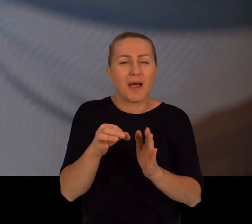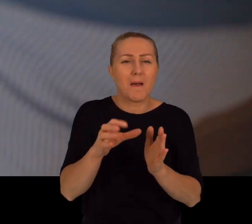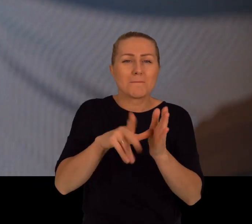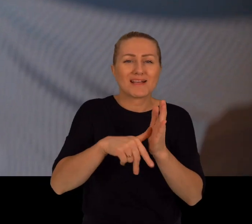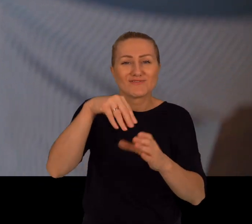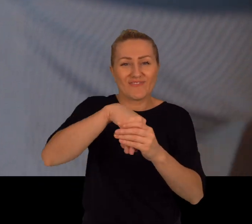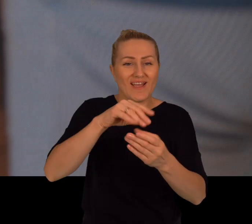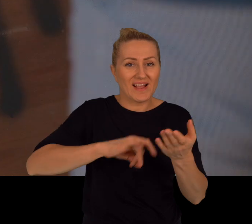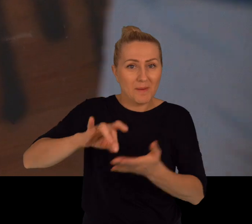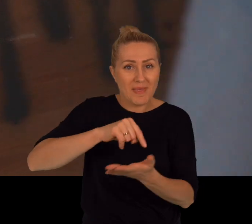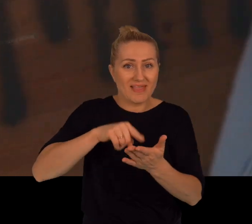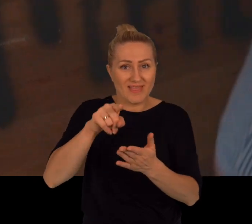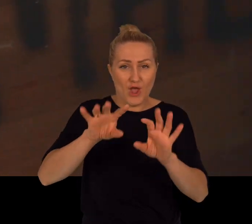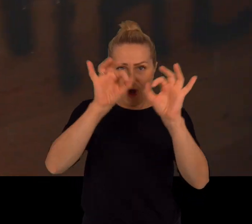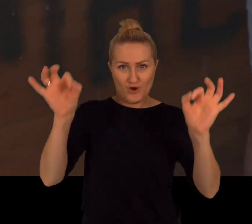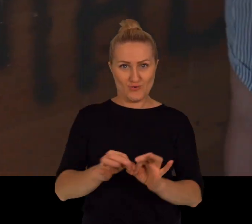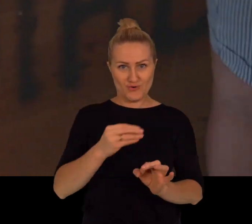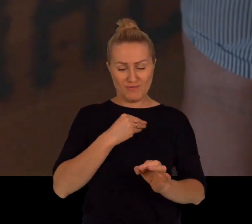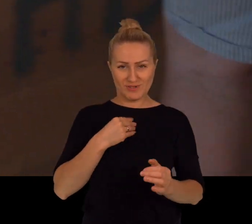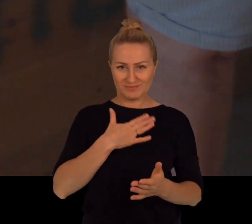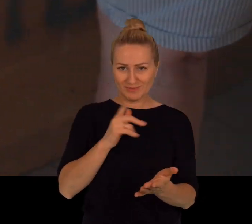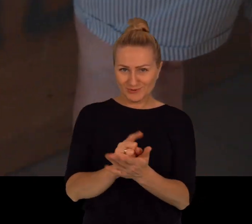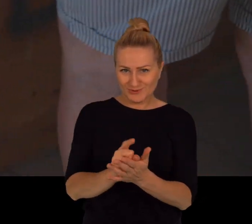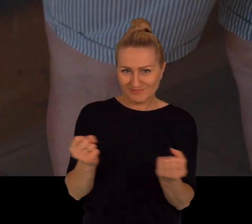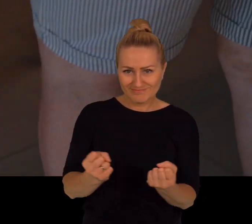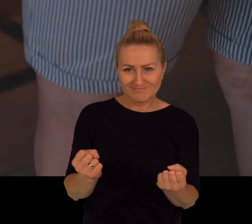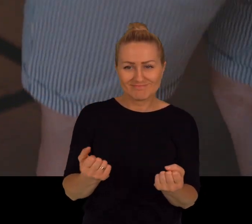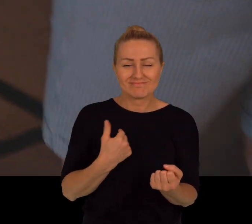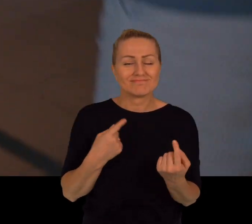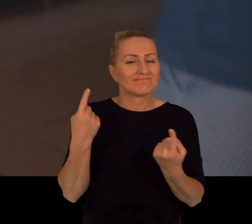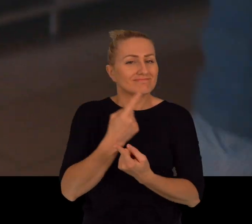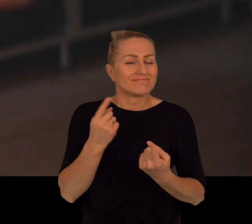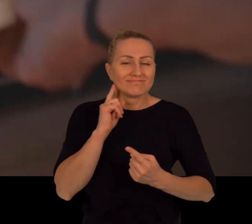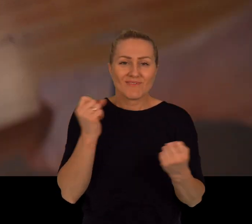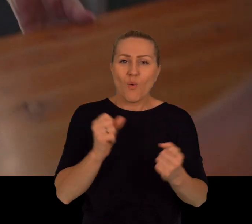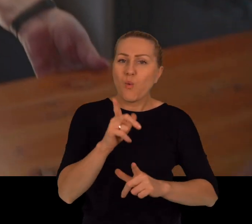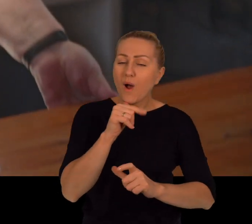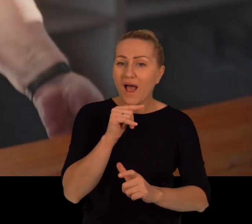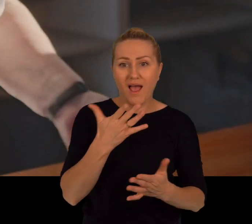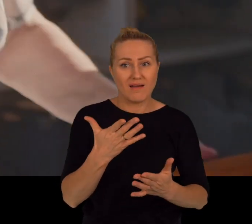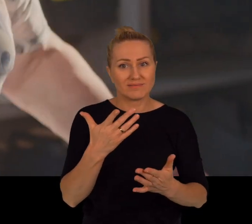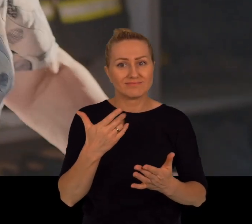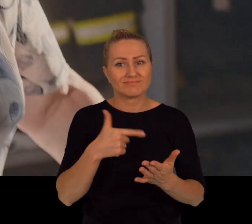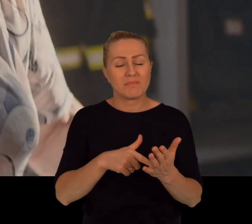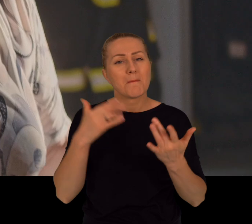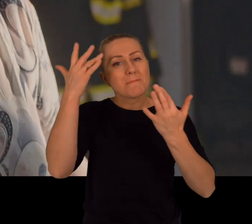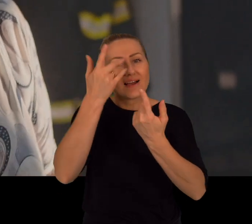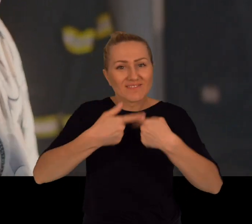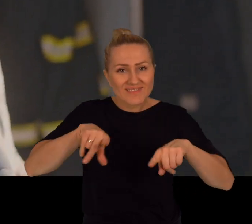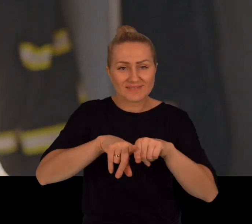w gminie. I taki ogólnopolski sukces. Było dla nas takie, takie w ogóle wow, pełnymi marzeń.